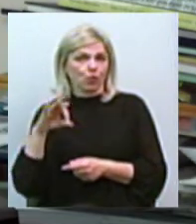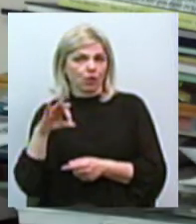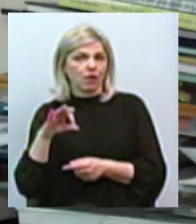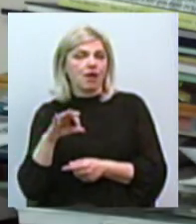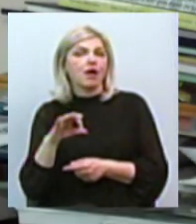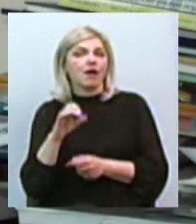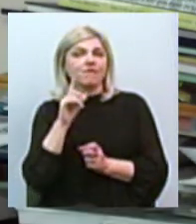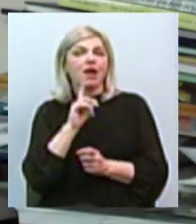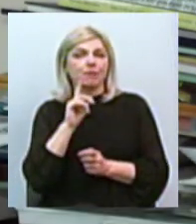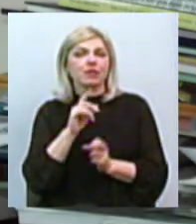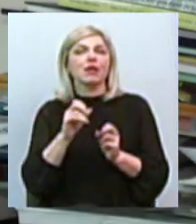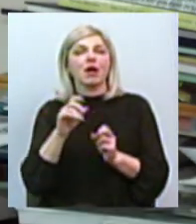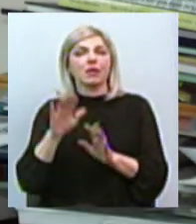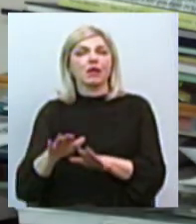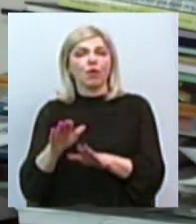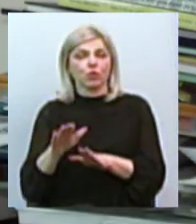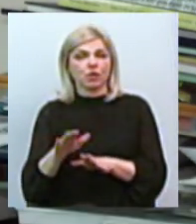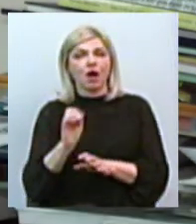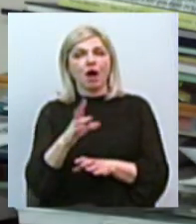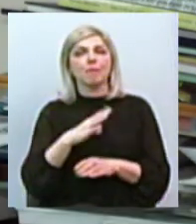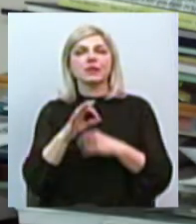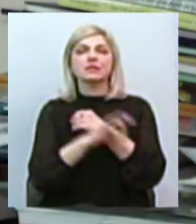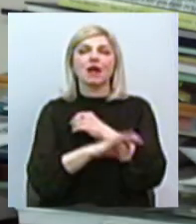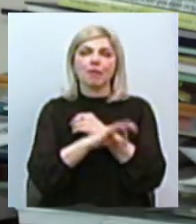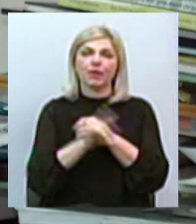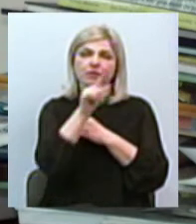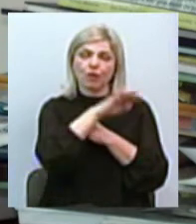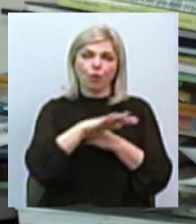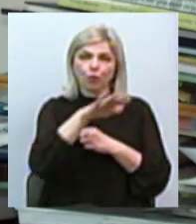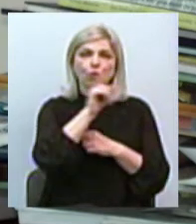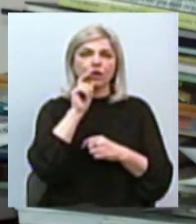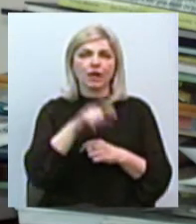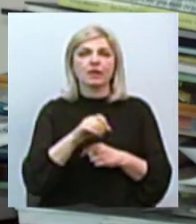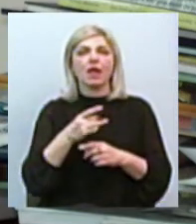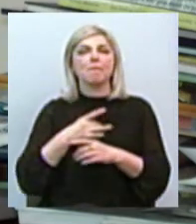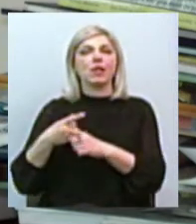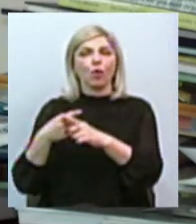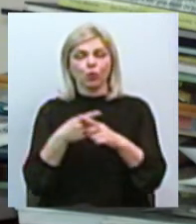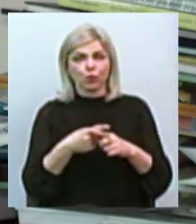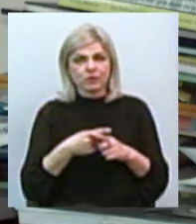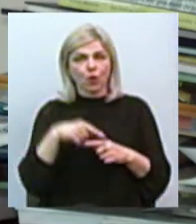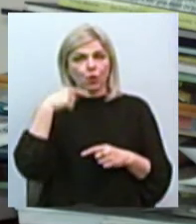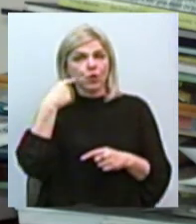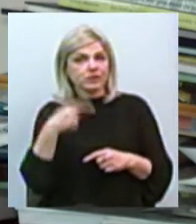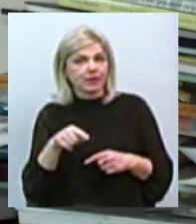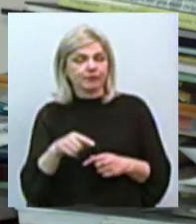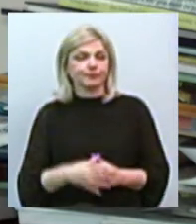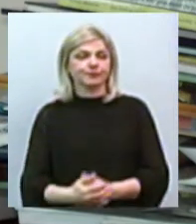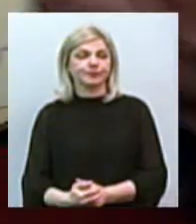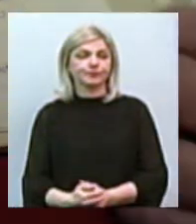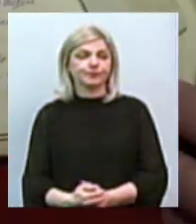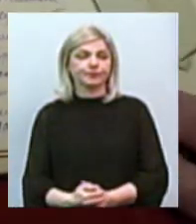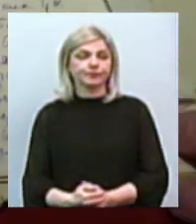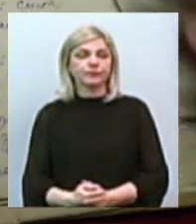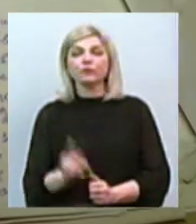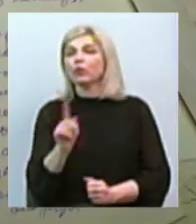було, скажімо, в Західній Україні, як це було на території Білорусі, Росії. Що